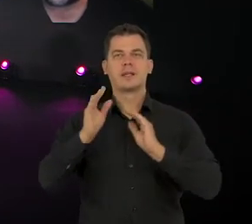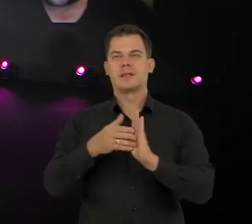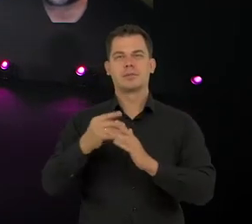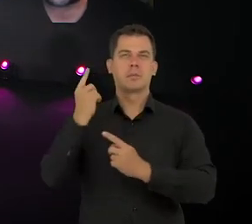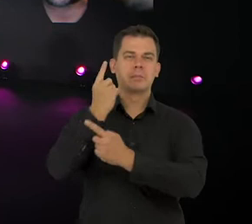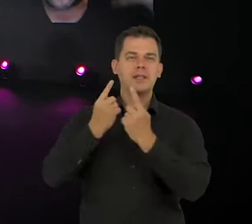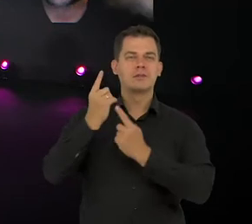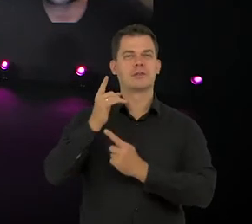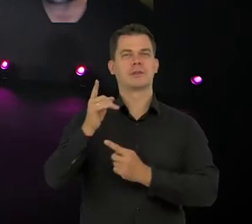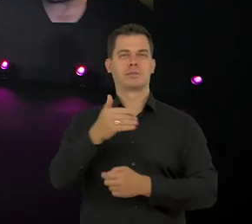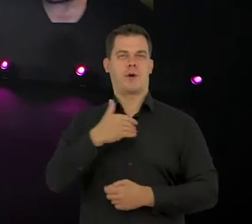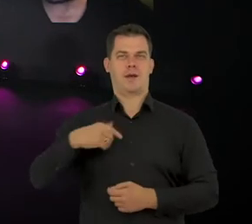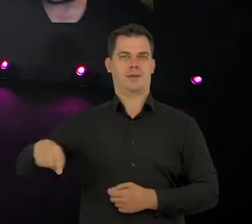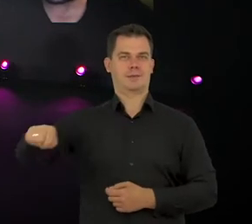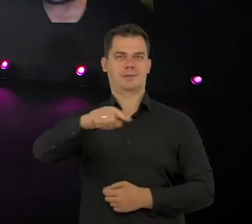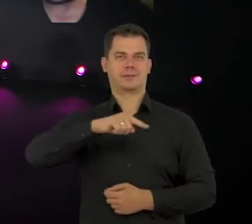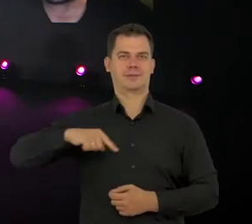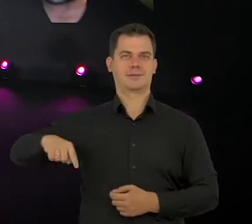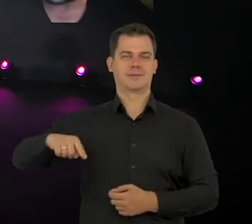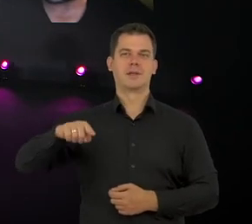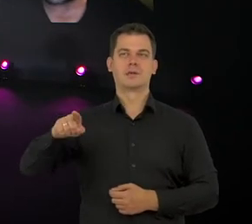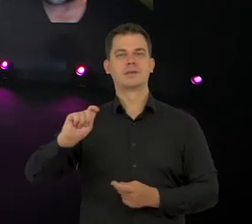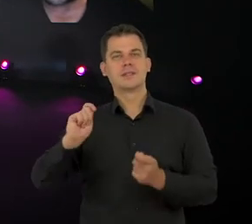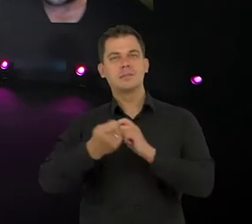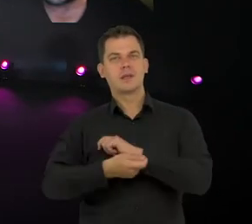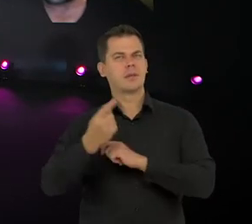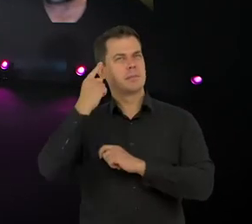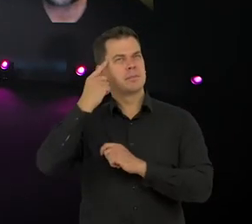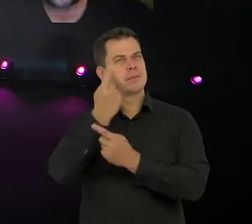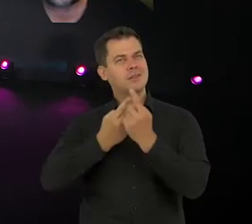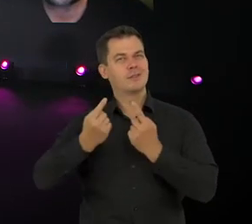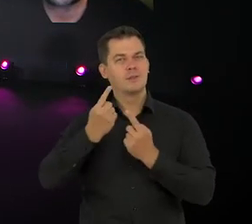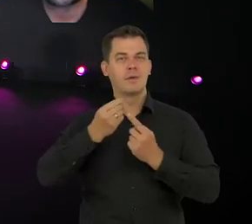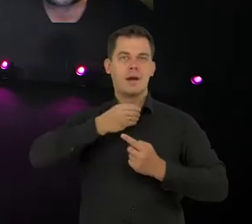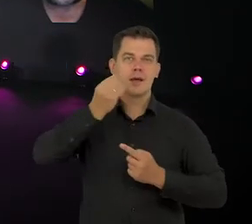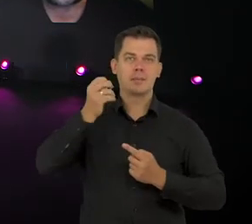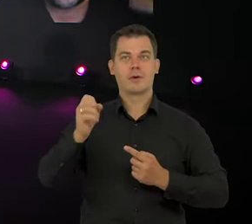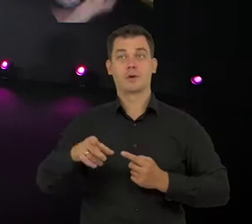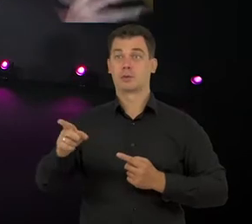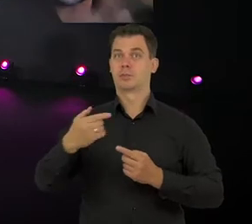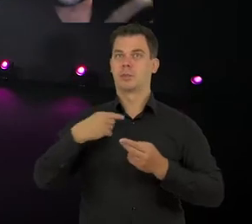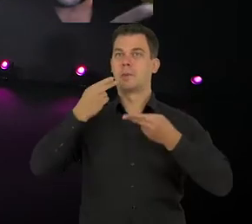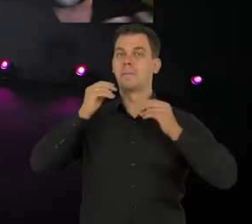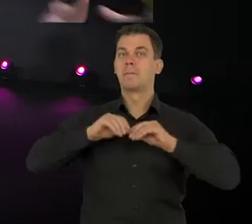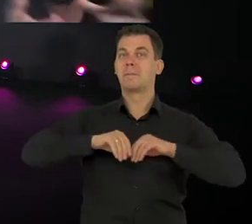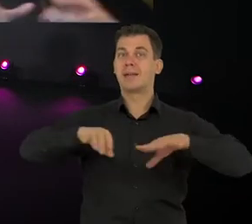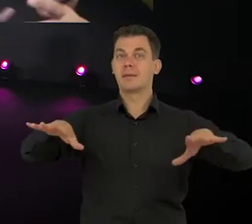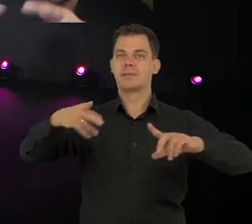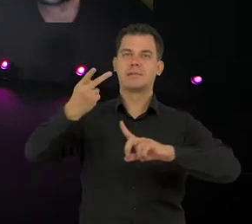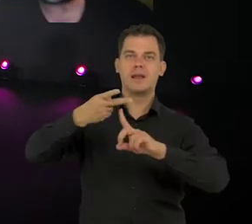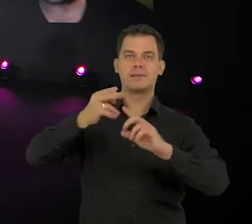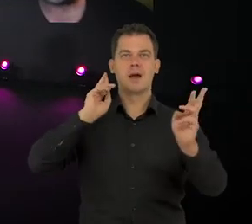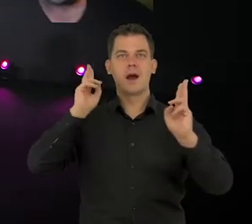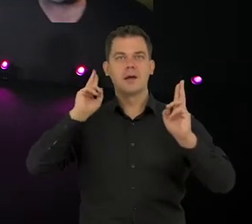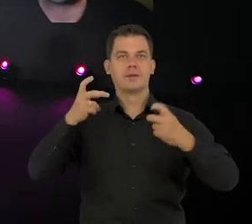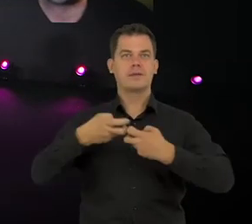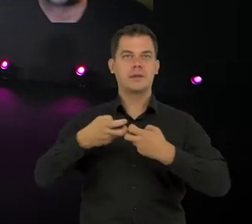to myślenie Polaków sobie szło, czyli mamy pewien przekaz medialny i co